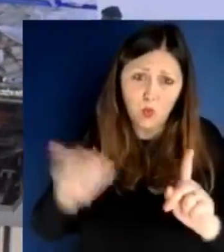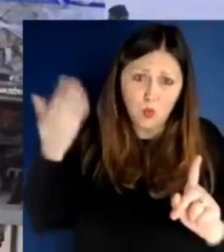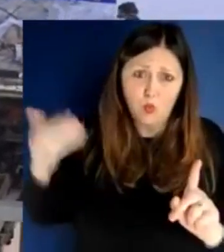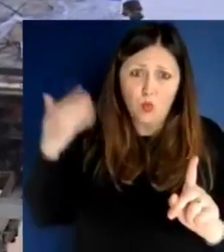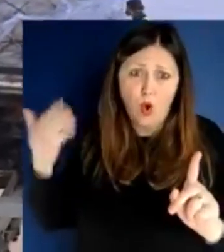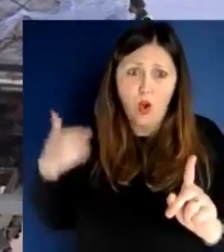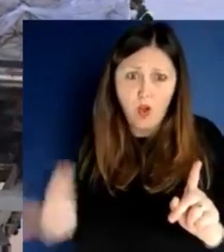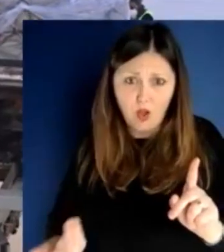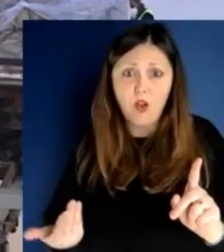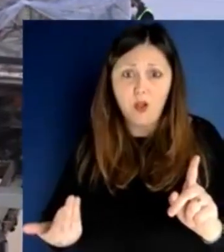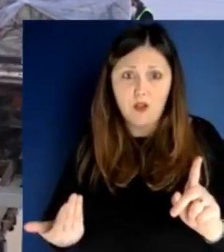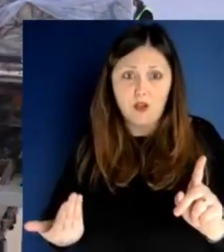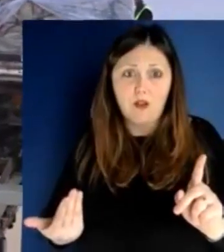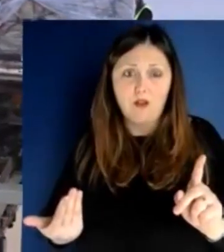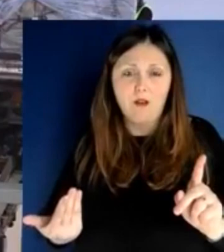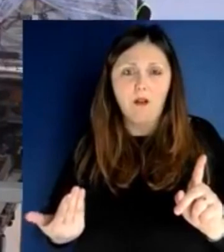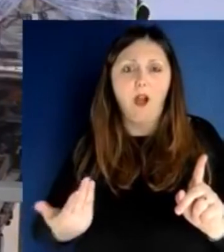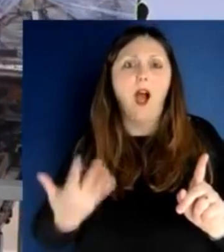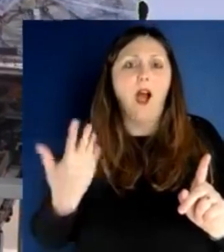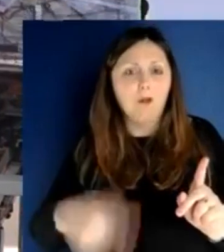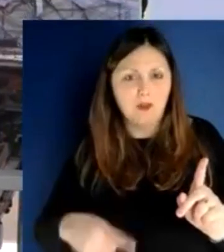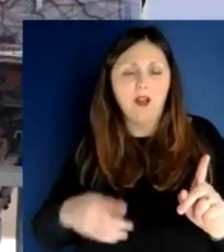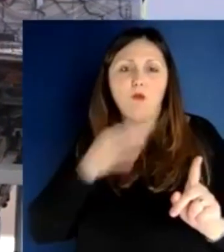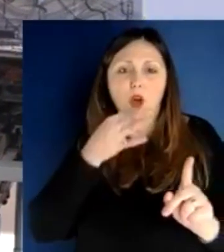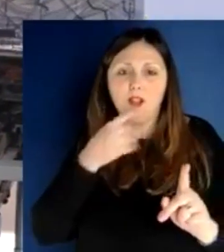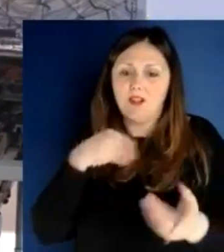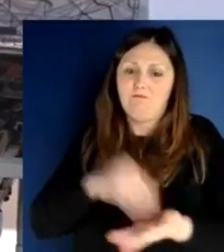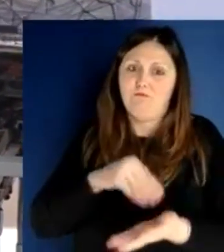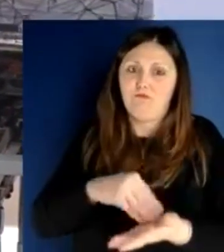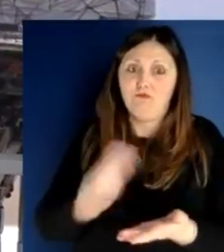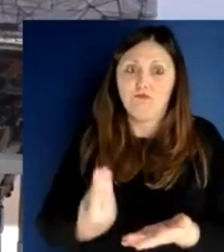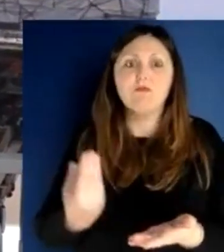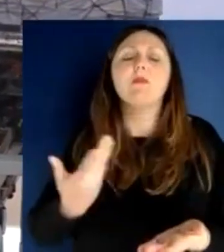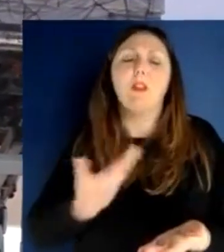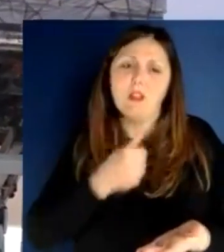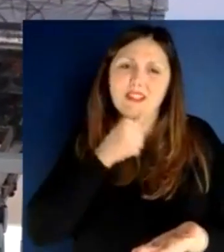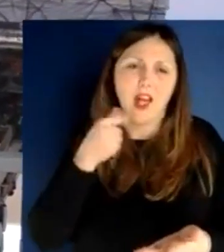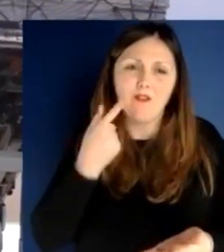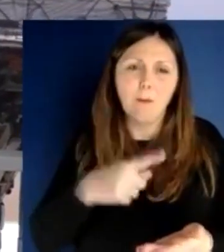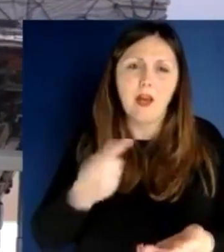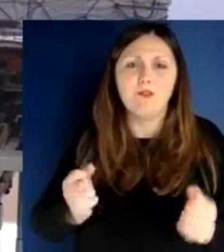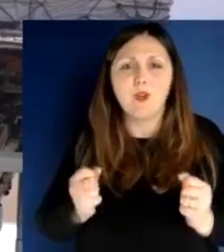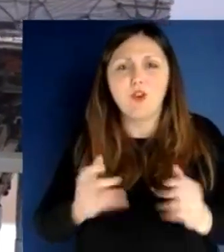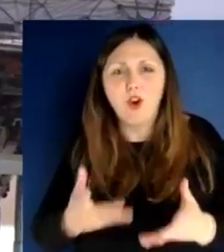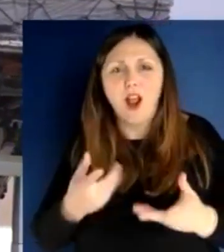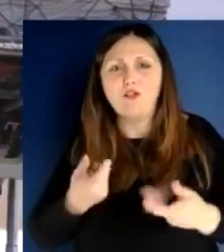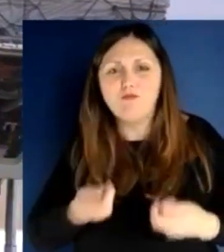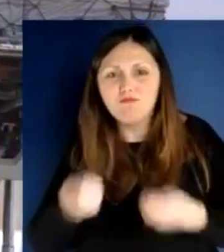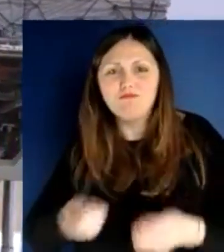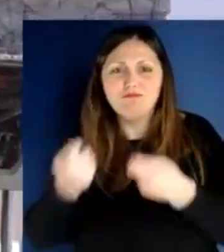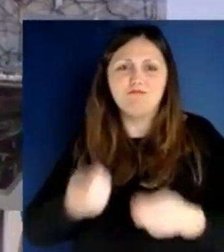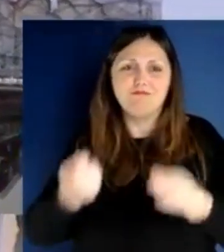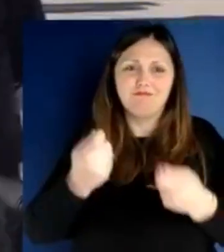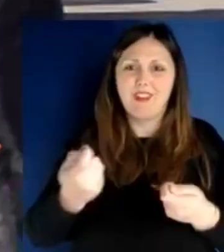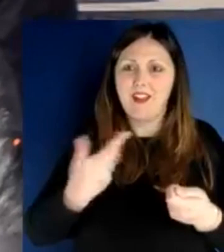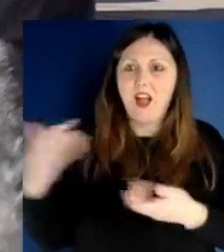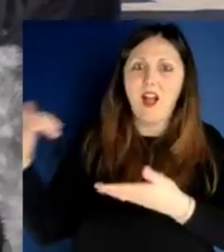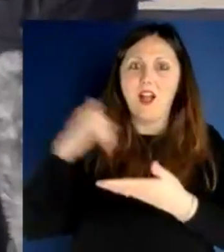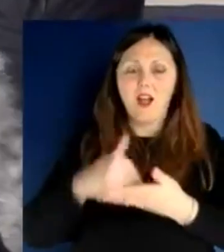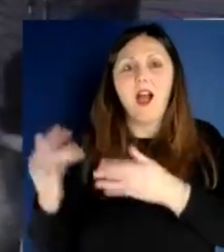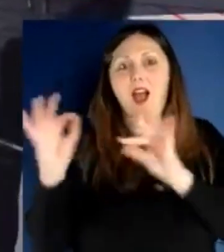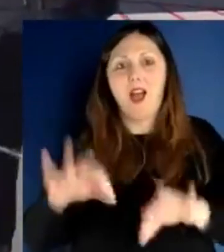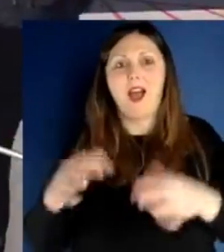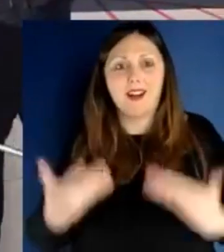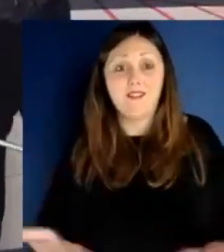sapere che finalmente quanto gli spetta è arrivato e che sarà, presto distribuiti. Grazie a tutti, grazie a tutti, arrivederci.